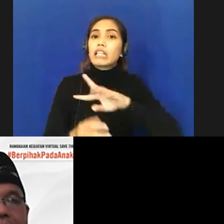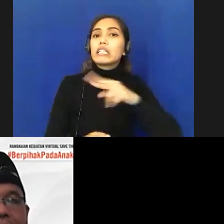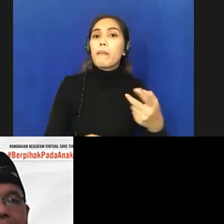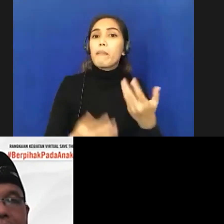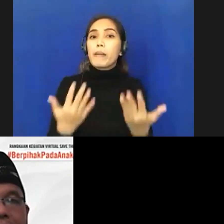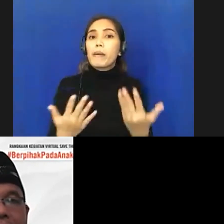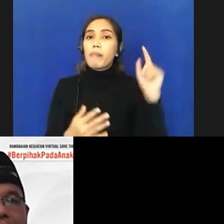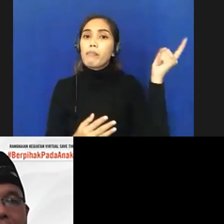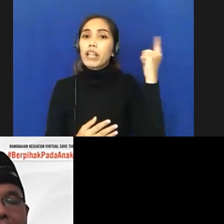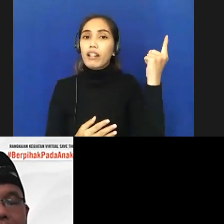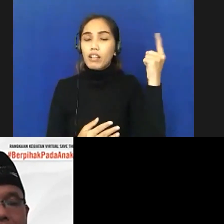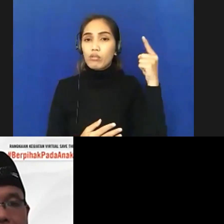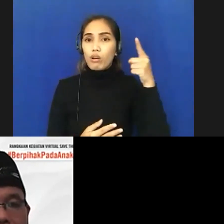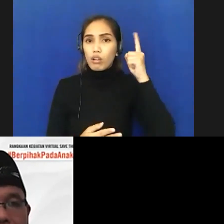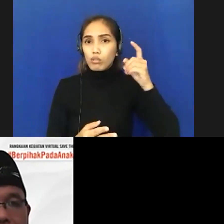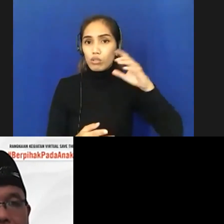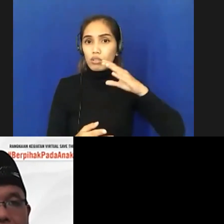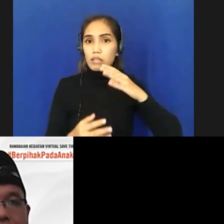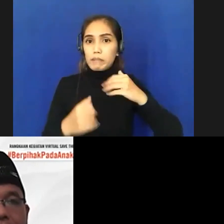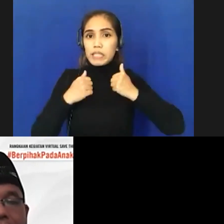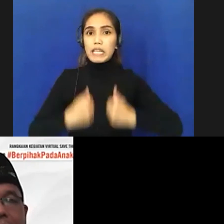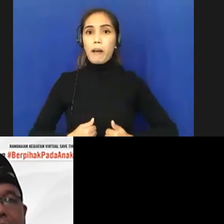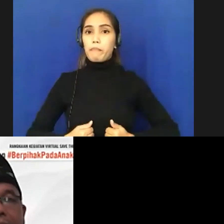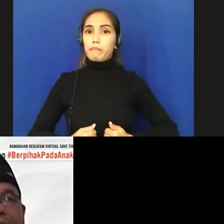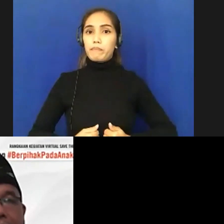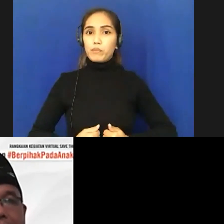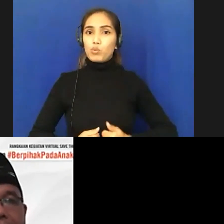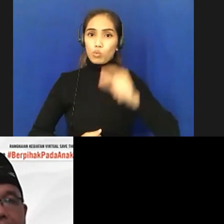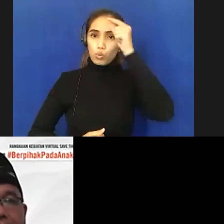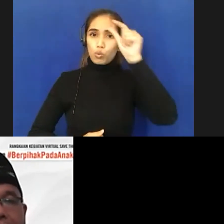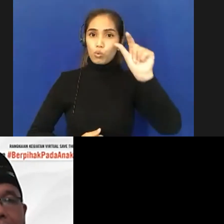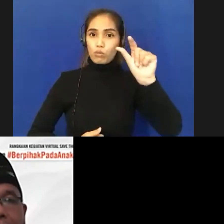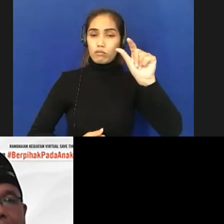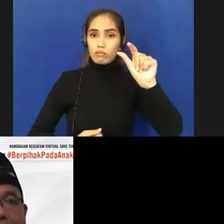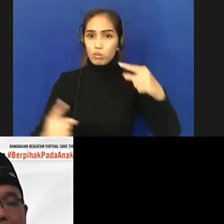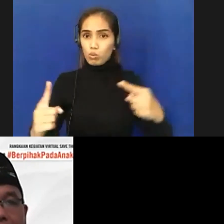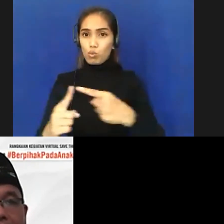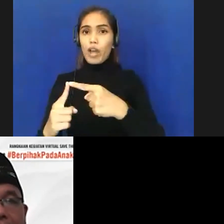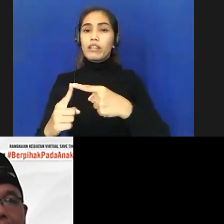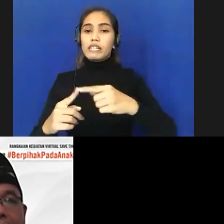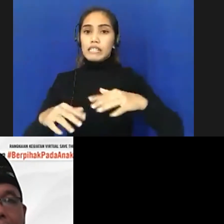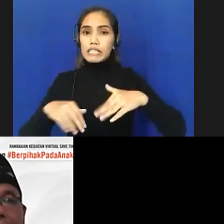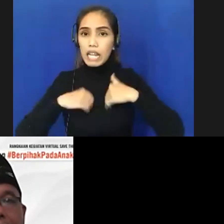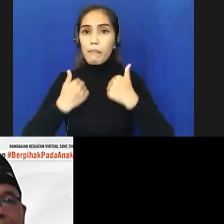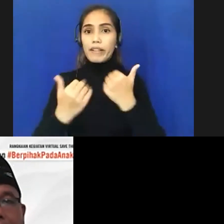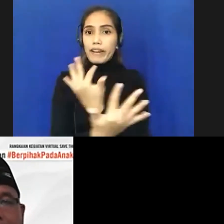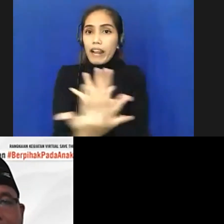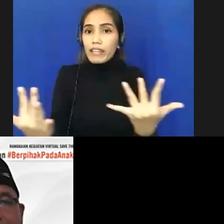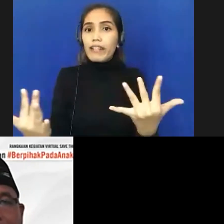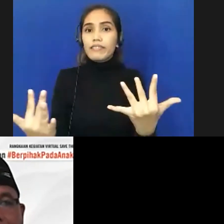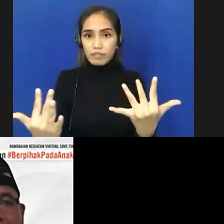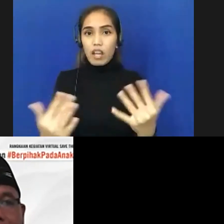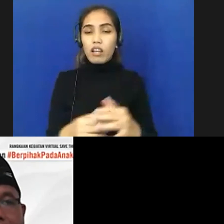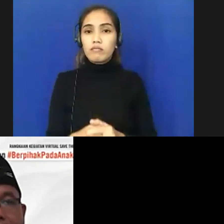melakukan mengambil sikap untuk keselamatan rakyat nah banyak hal yang memang terjadi